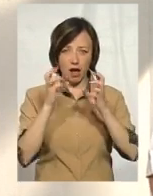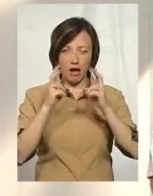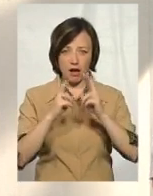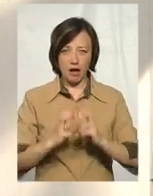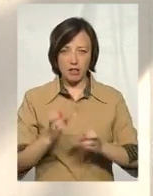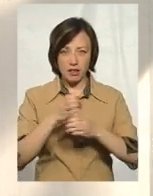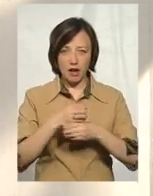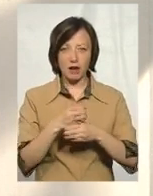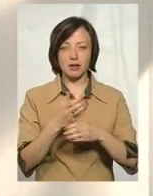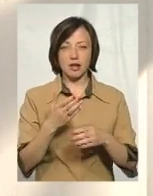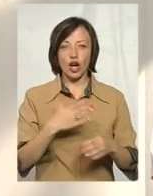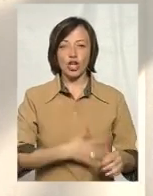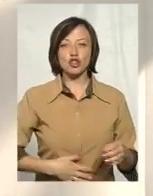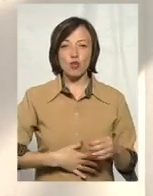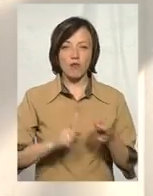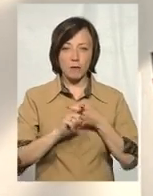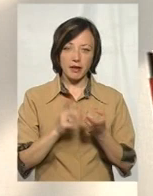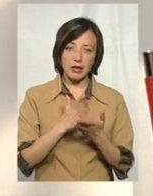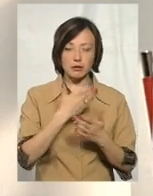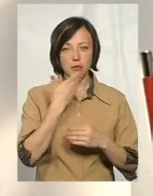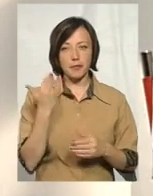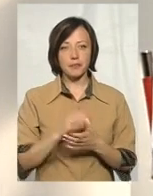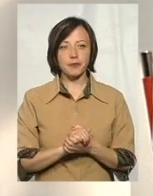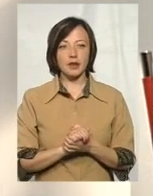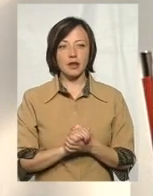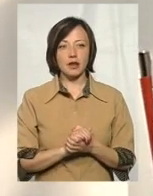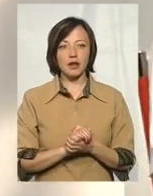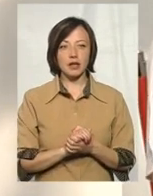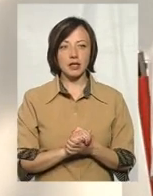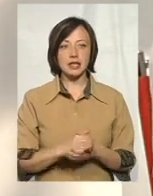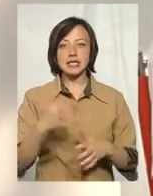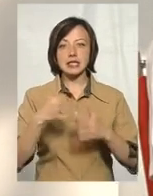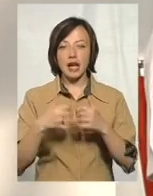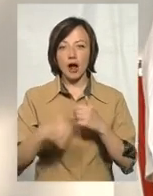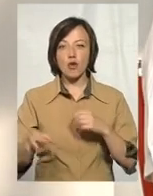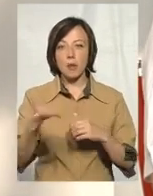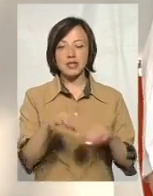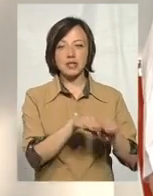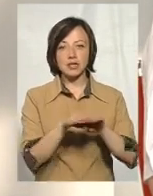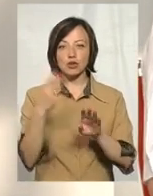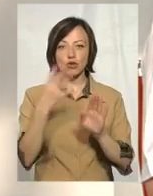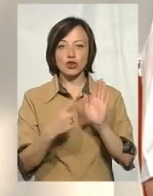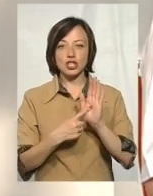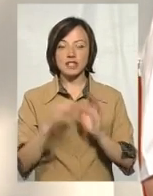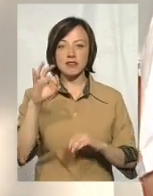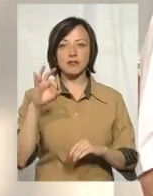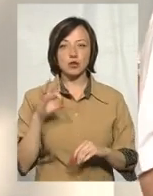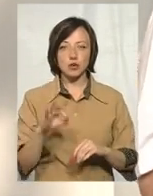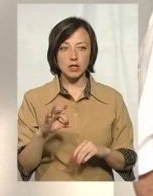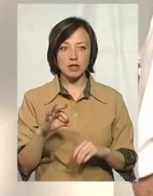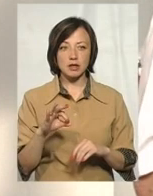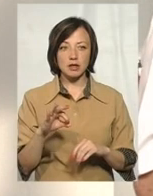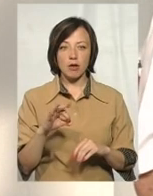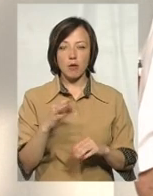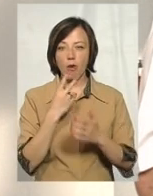шеріхія колі – це кишкова палочка. При середньообласному рівні 46% відхилень – це по